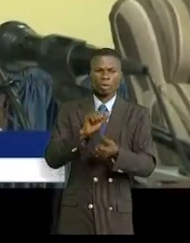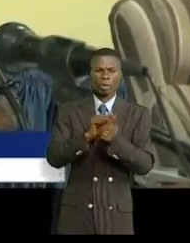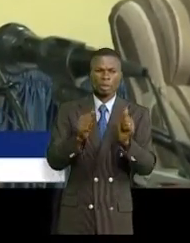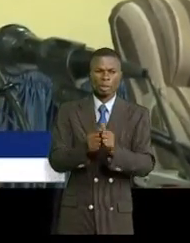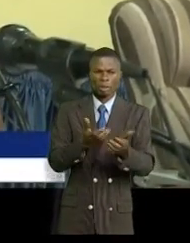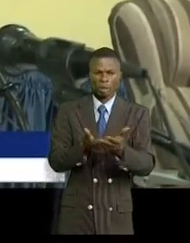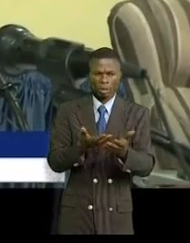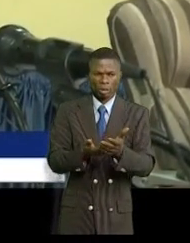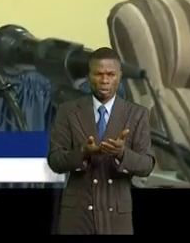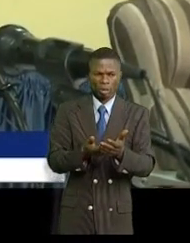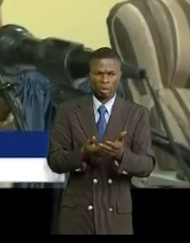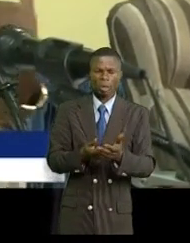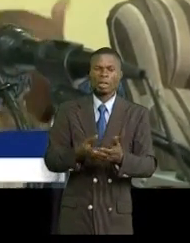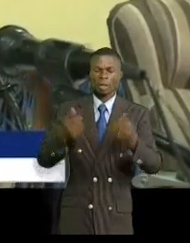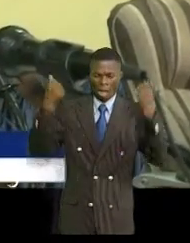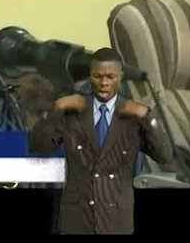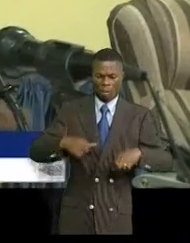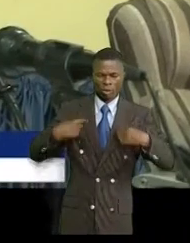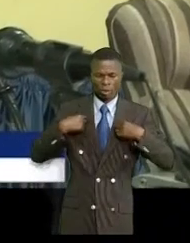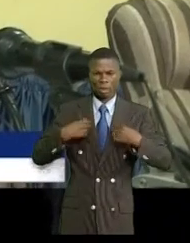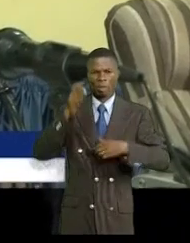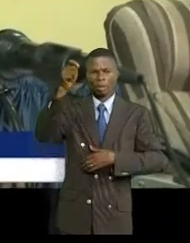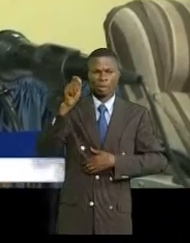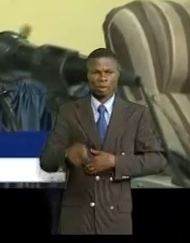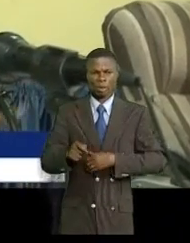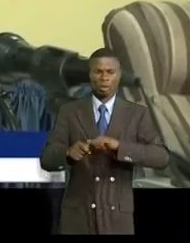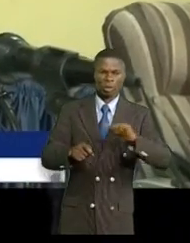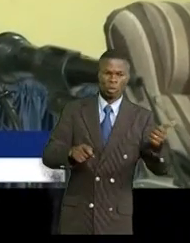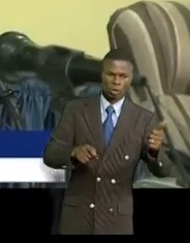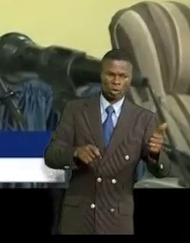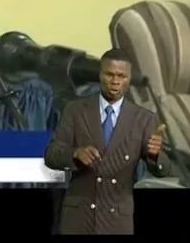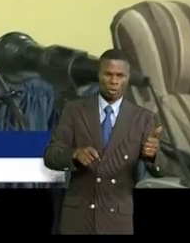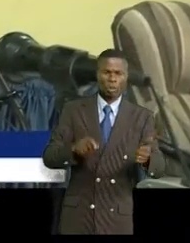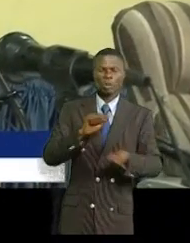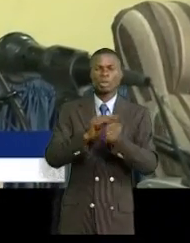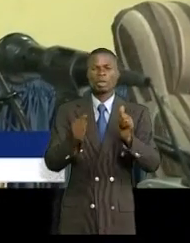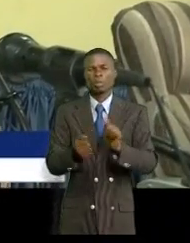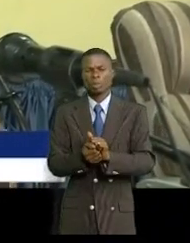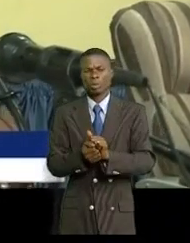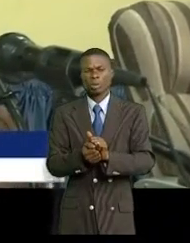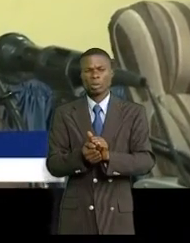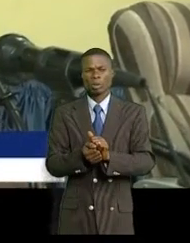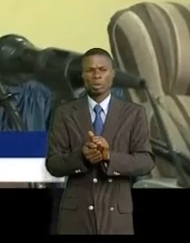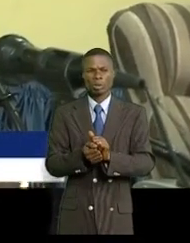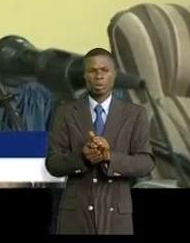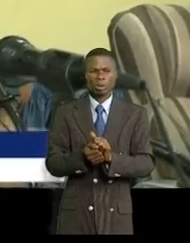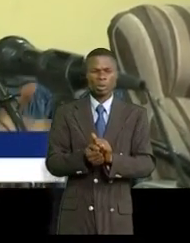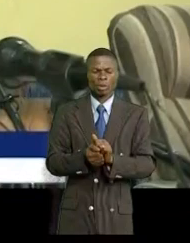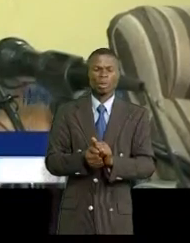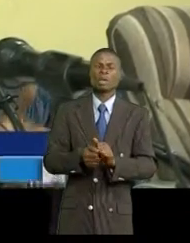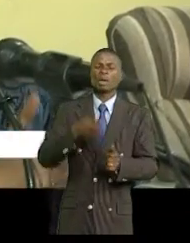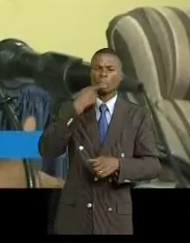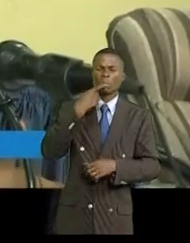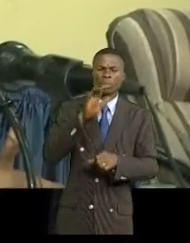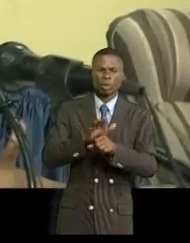invités en pays militaire, ils parlent de quel âme,'était dans quel quartier, c'était